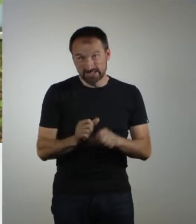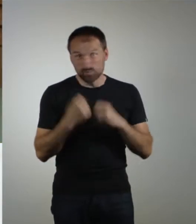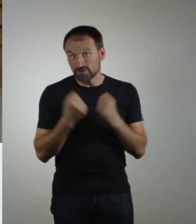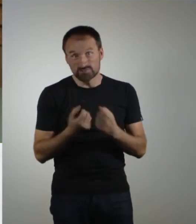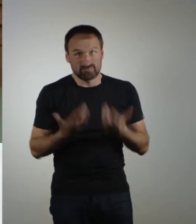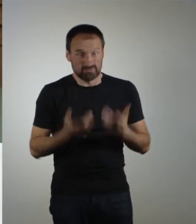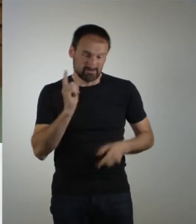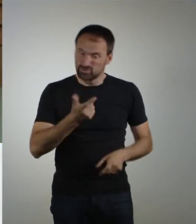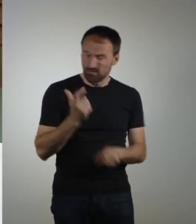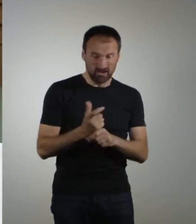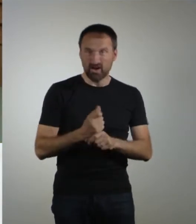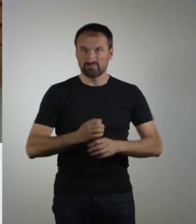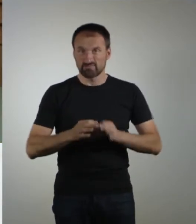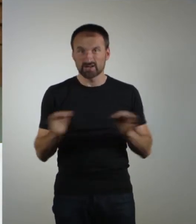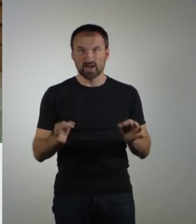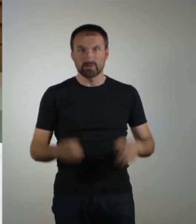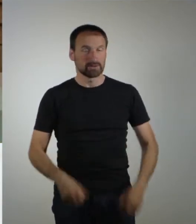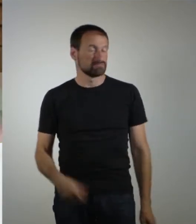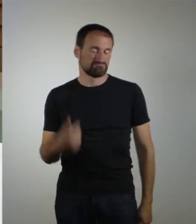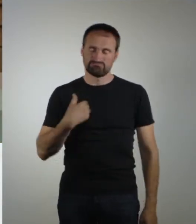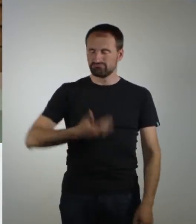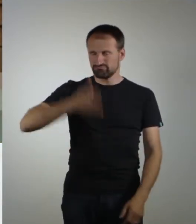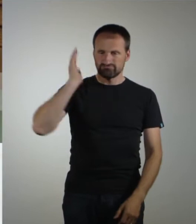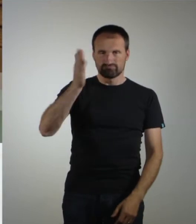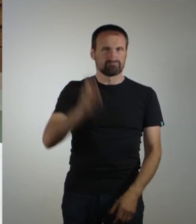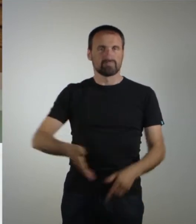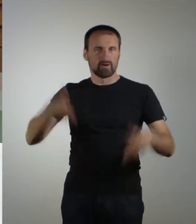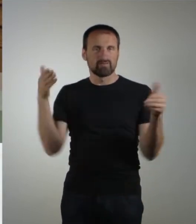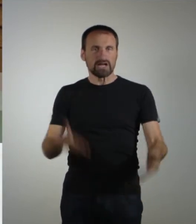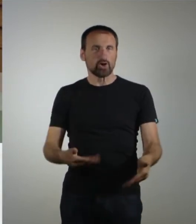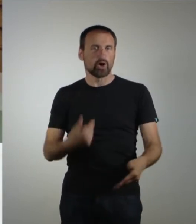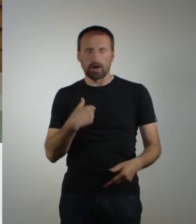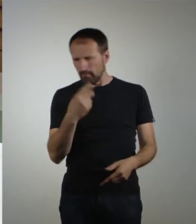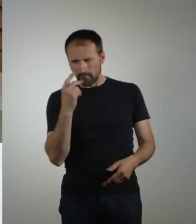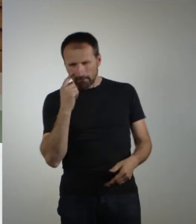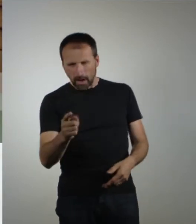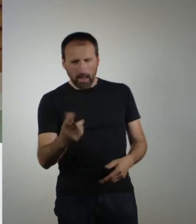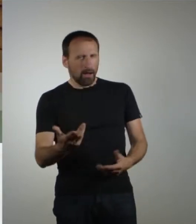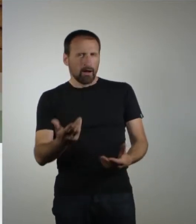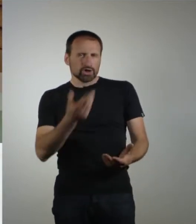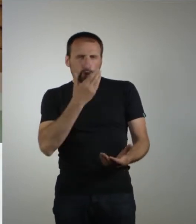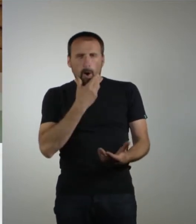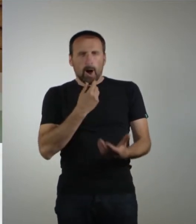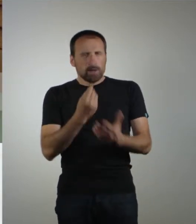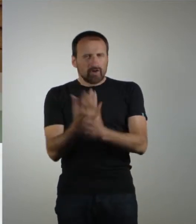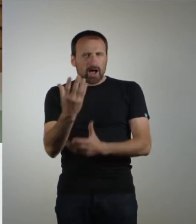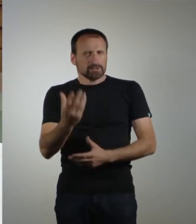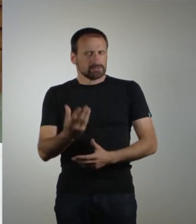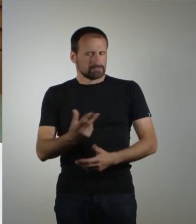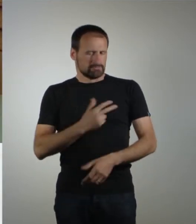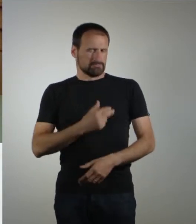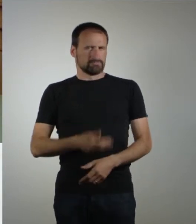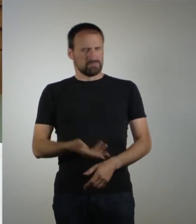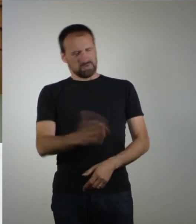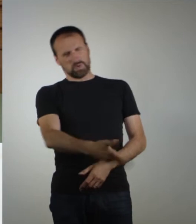Harte Situationen erfordern harte Maßnahmen. Also bin ich auf den Friedhof gegangen und habe eine wunderschöne Pflanze gesehen. Und ganz